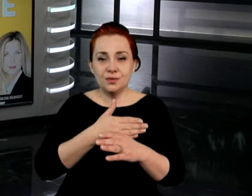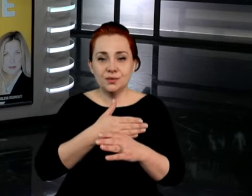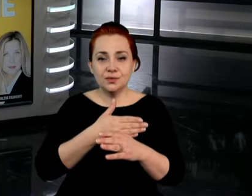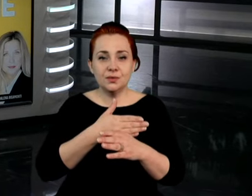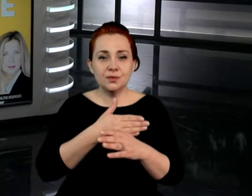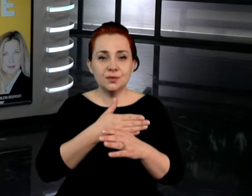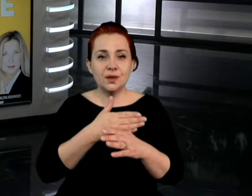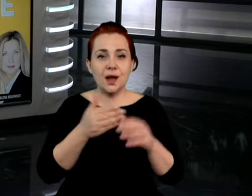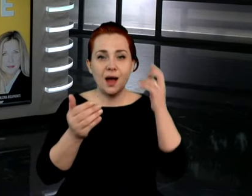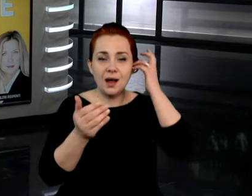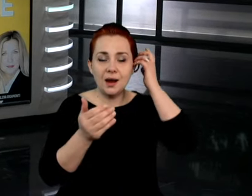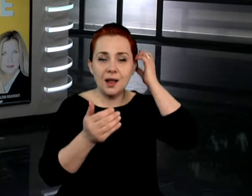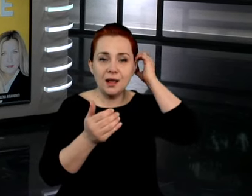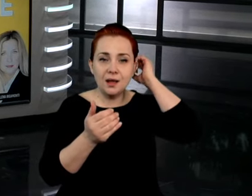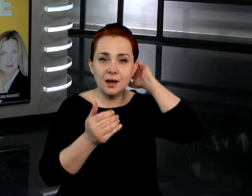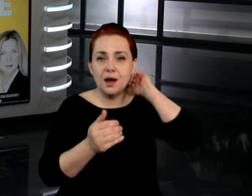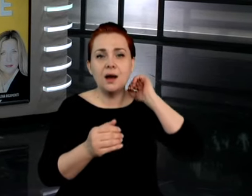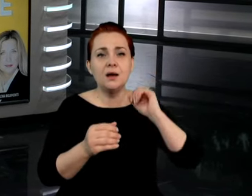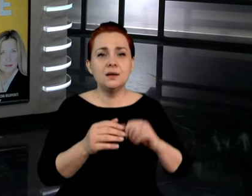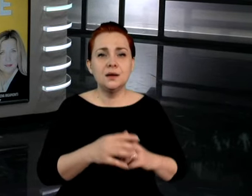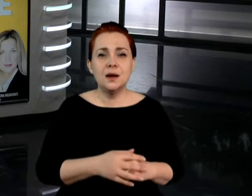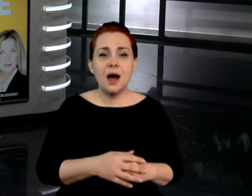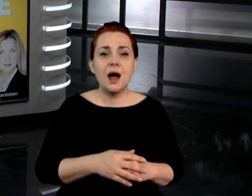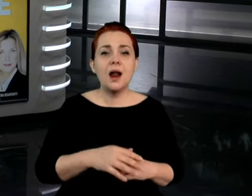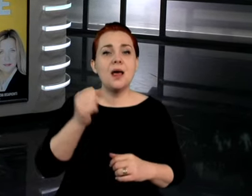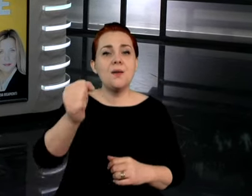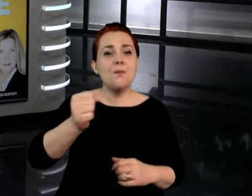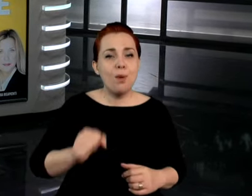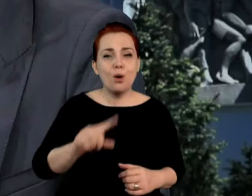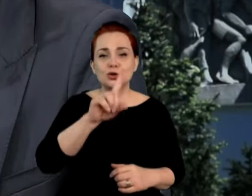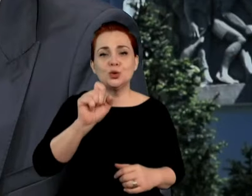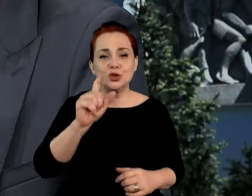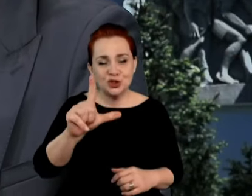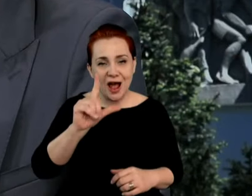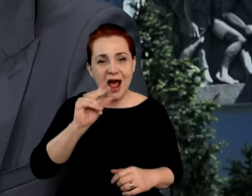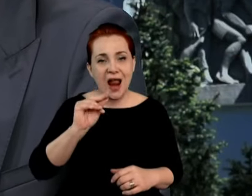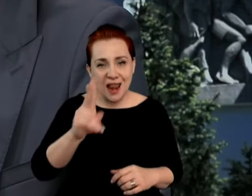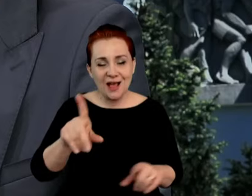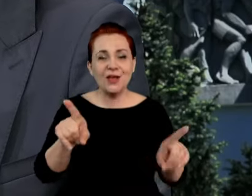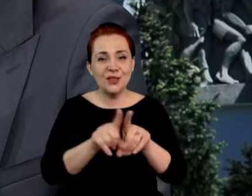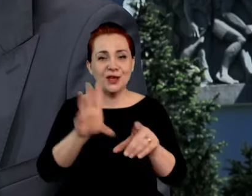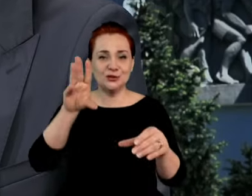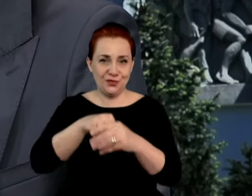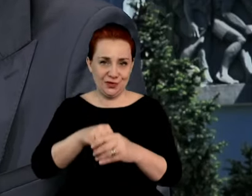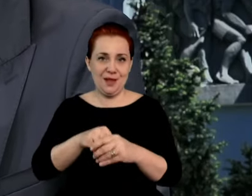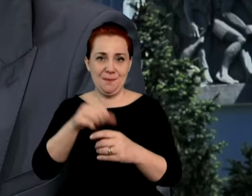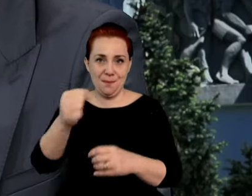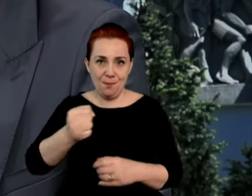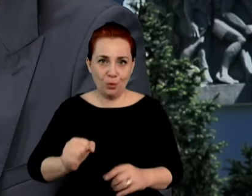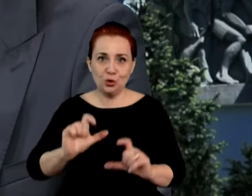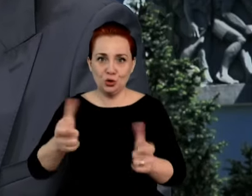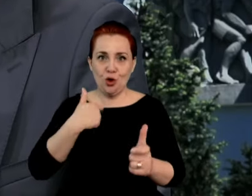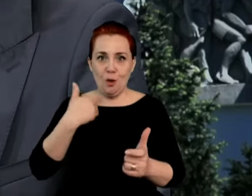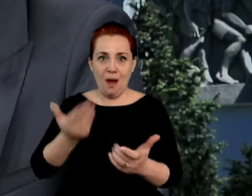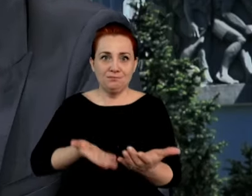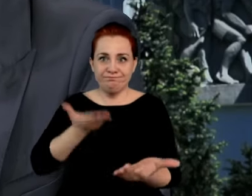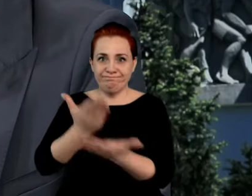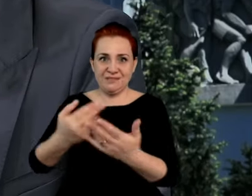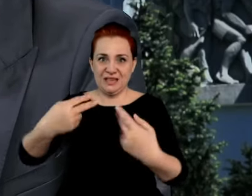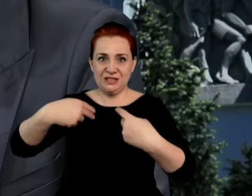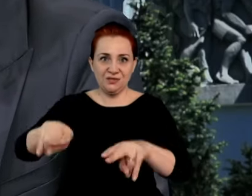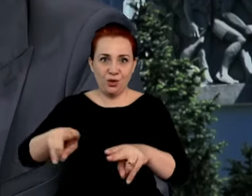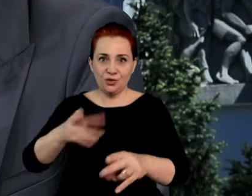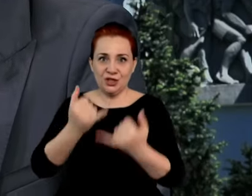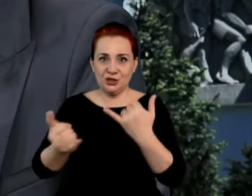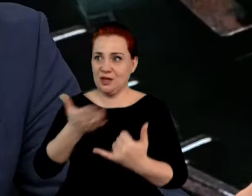Panie redaktorze, ale pan poseł Żalek jest też posłem w parlamencie, jest w klubie parlamentarnym, co ma się zrzec mandatu poselskiego, pomimo że nie ma żadnych zarzutów